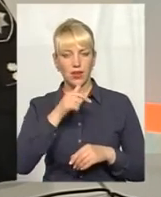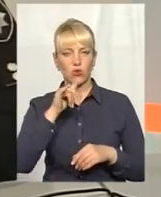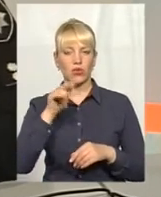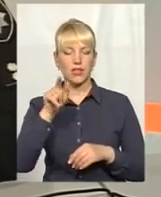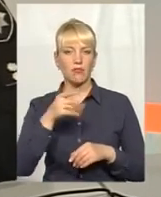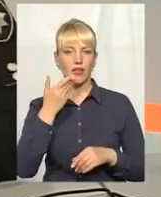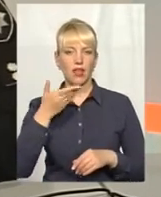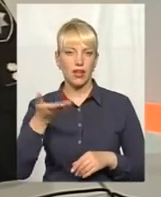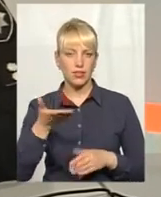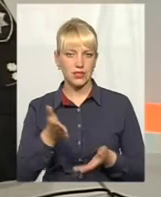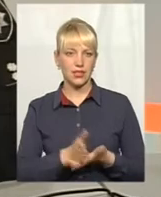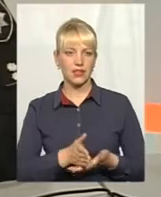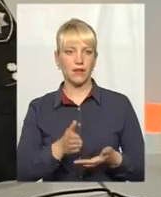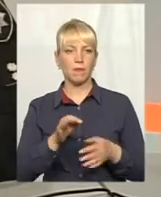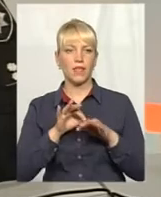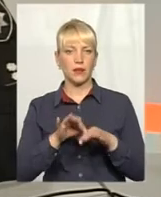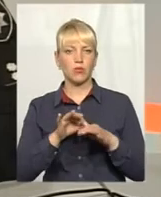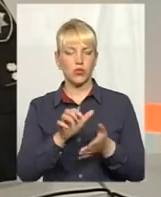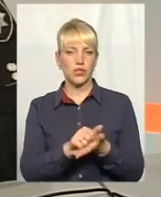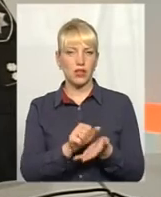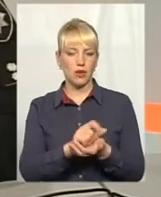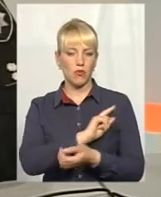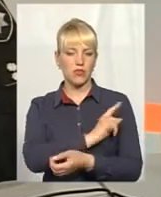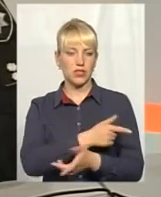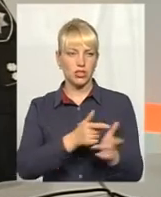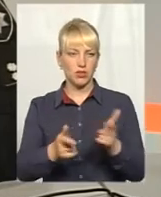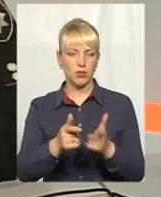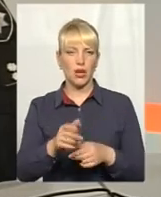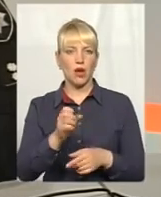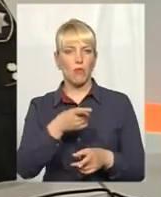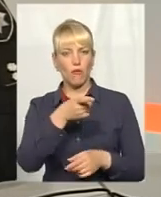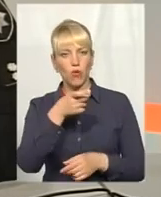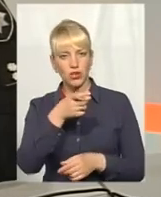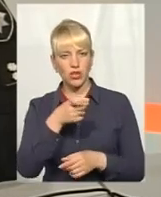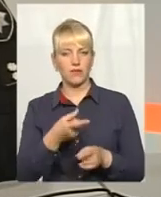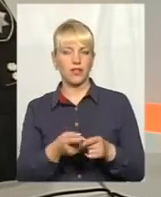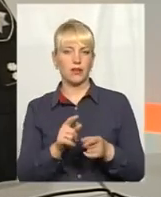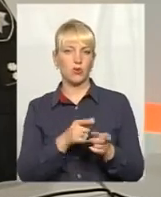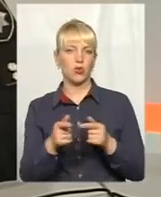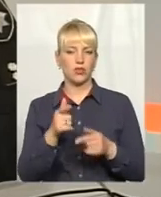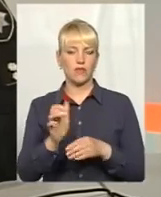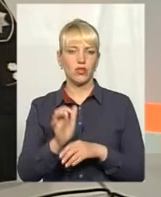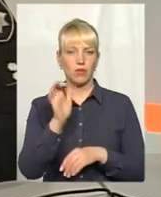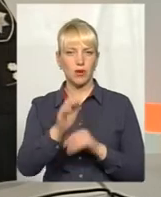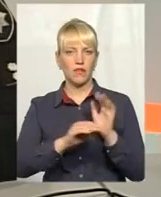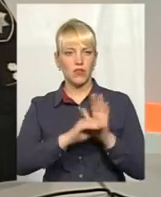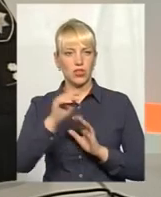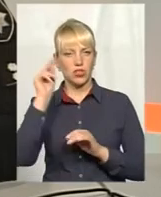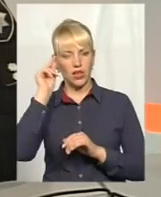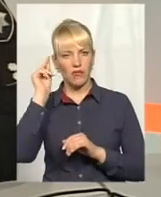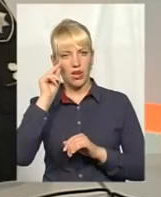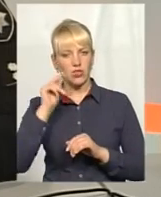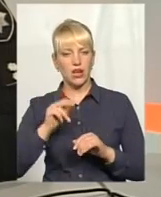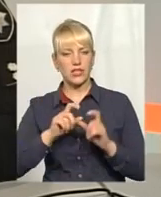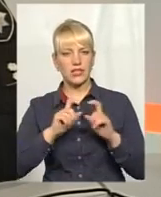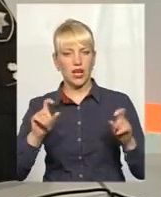проводяться заняття по фізичній підготовці, по вогневій підготовці. Вони відправляються у вищі навчальні заклади системи ВЕС на